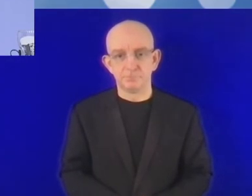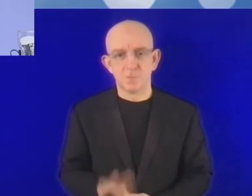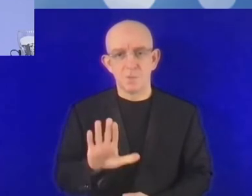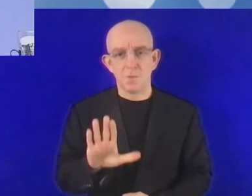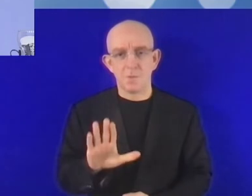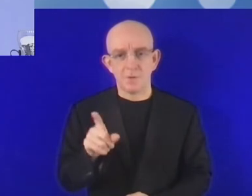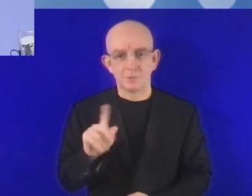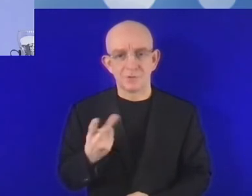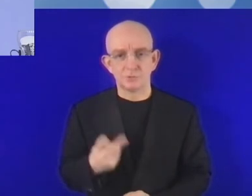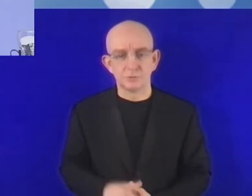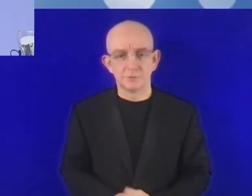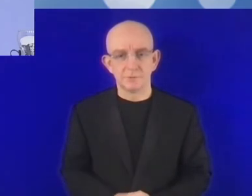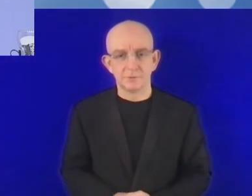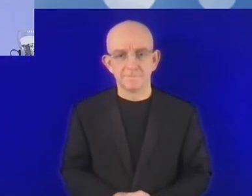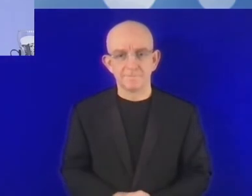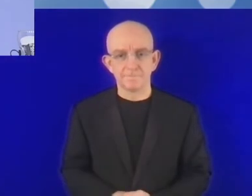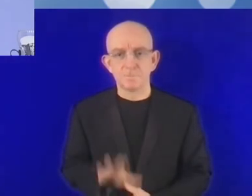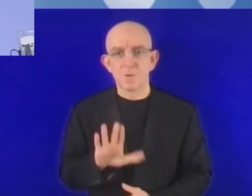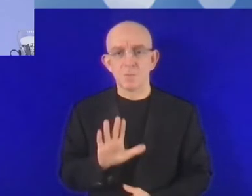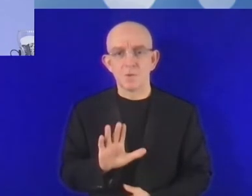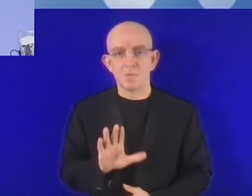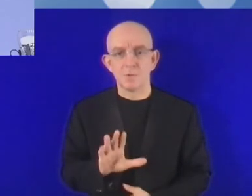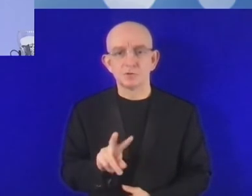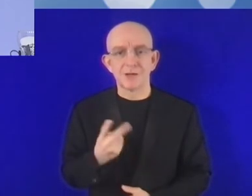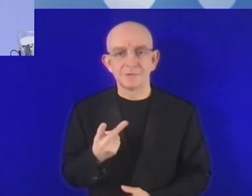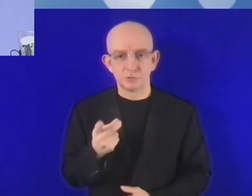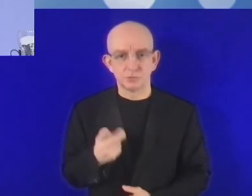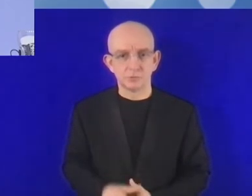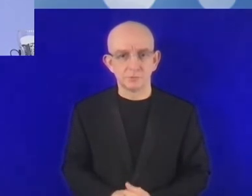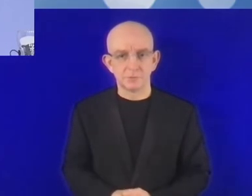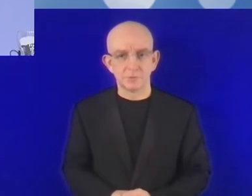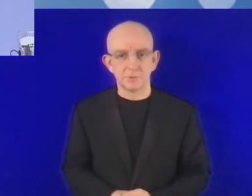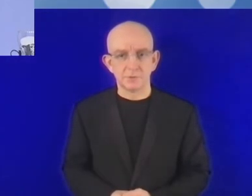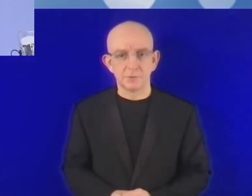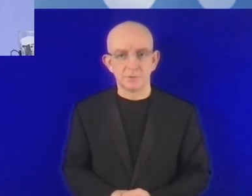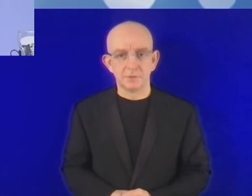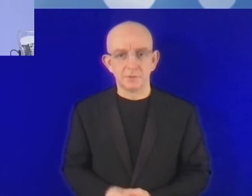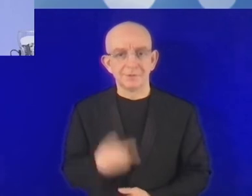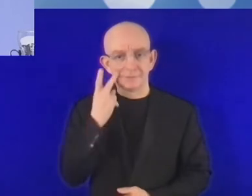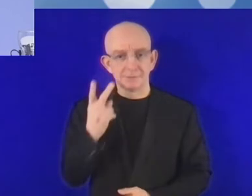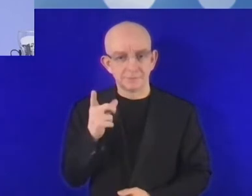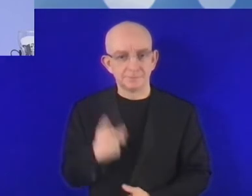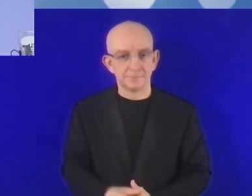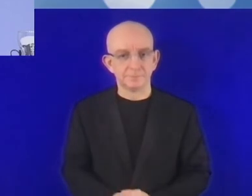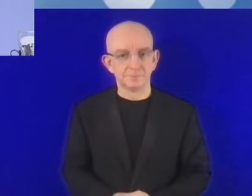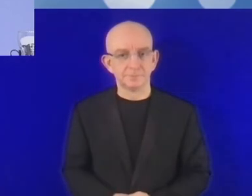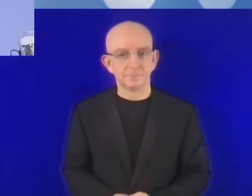potrzebują. Więc oczywiście potrzebne jest takie współdziałanie prywatnych inwestorów ze wsparciem